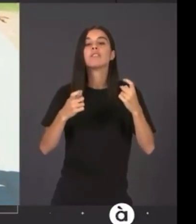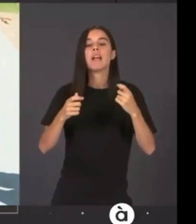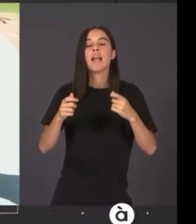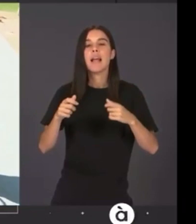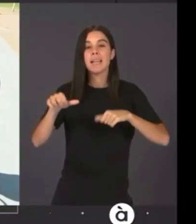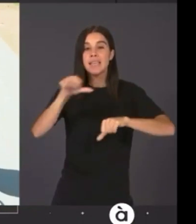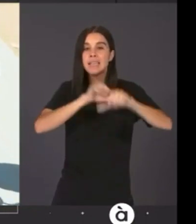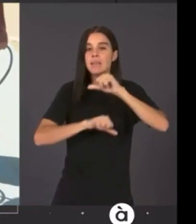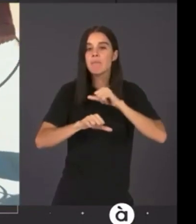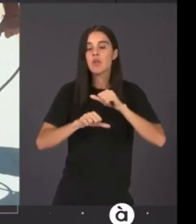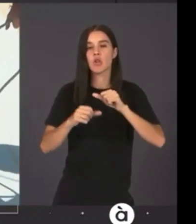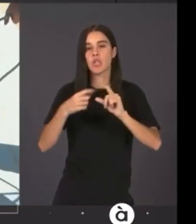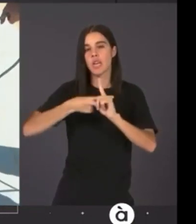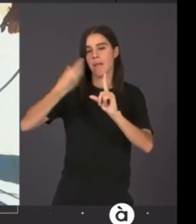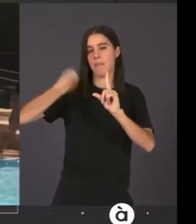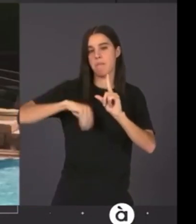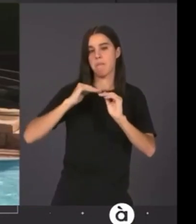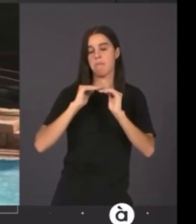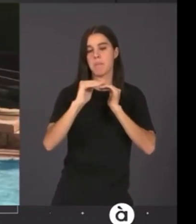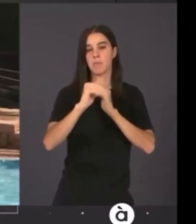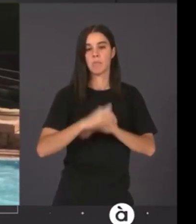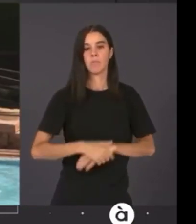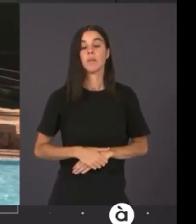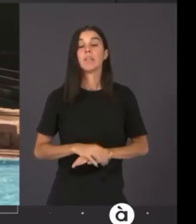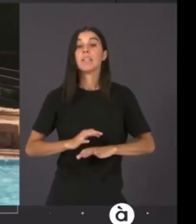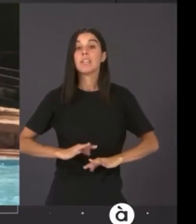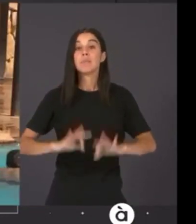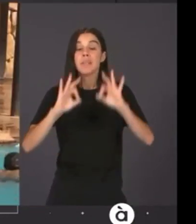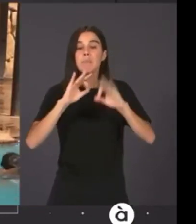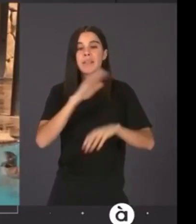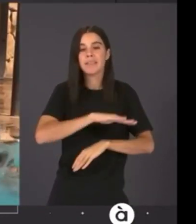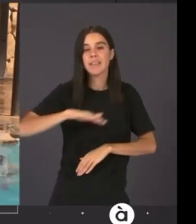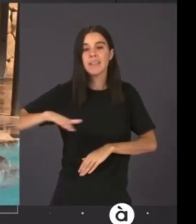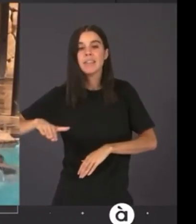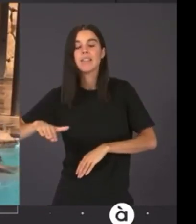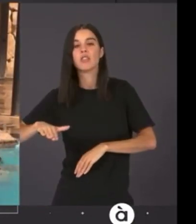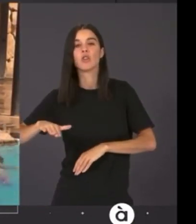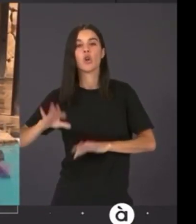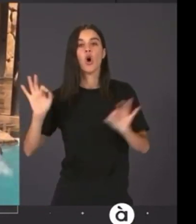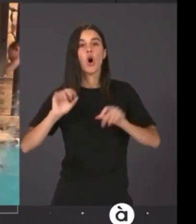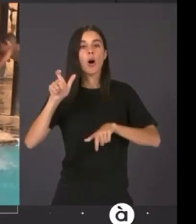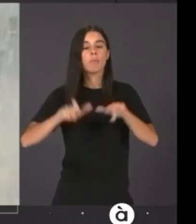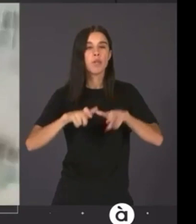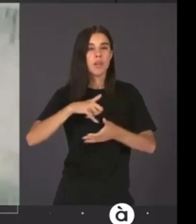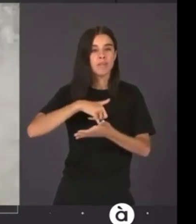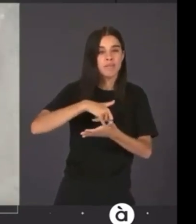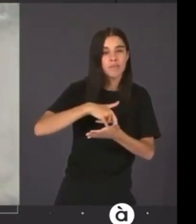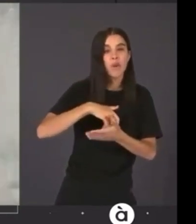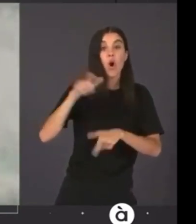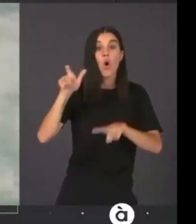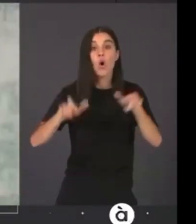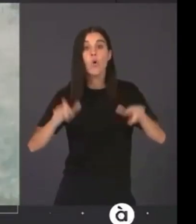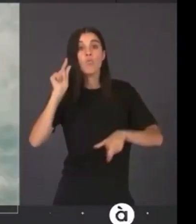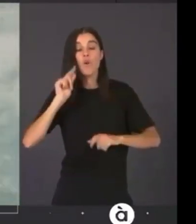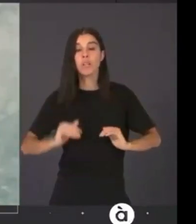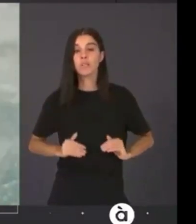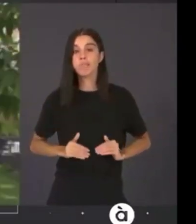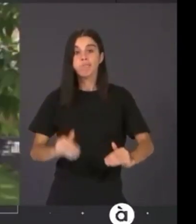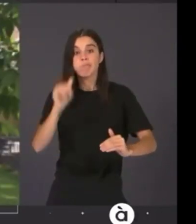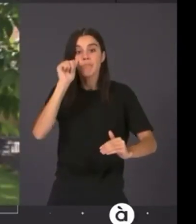en ulls, però sobretot infeccions més greus que poden patir, sobretot xiques, persones amb defenses baixes o dones embrassades.